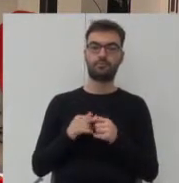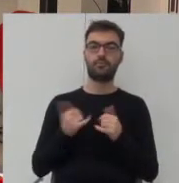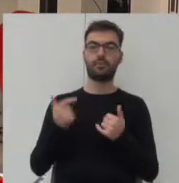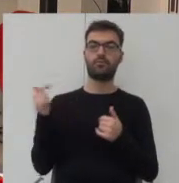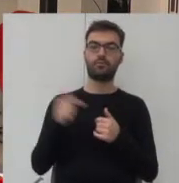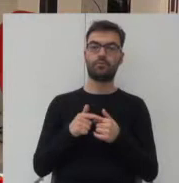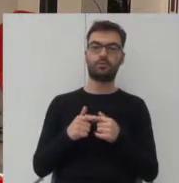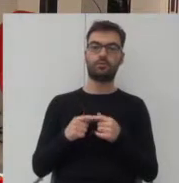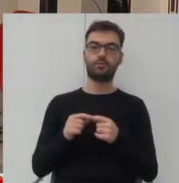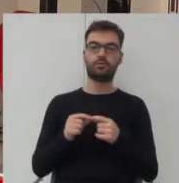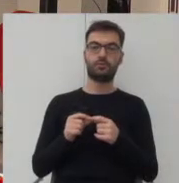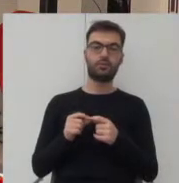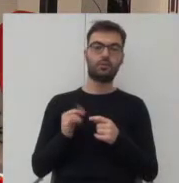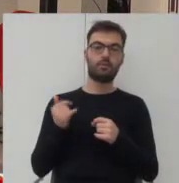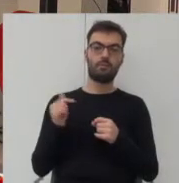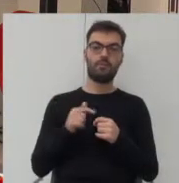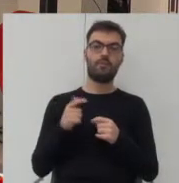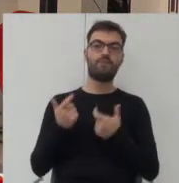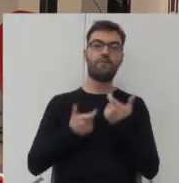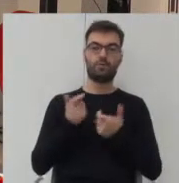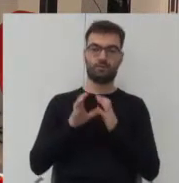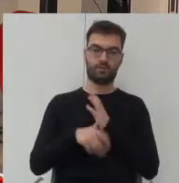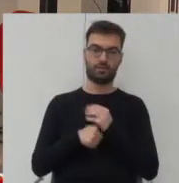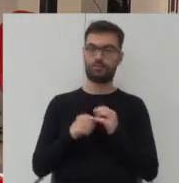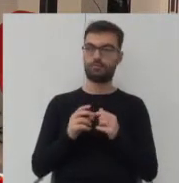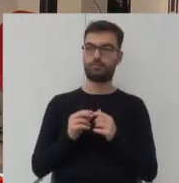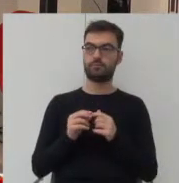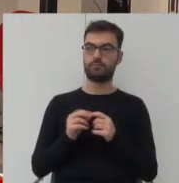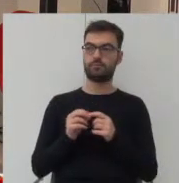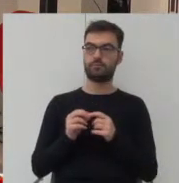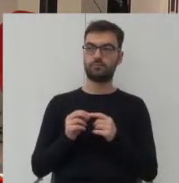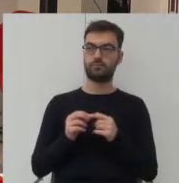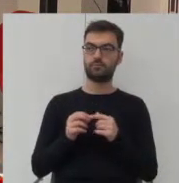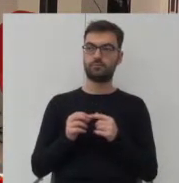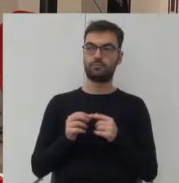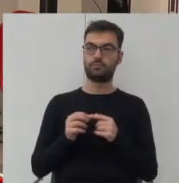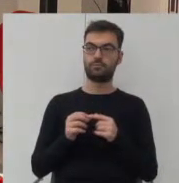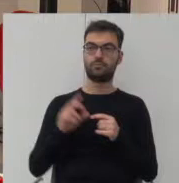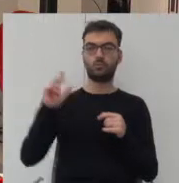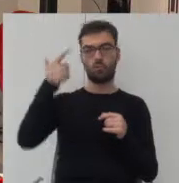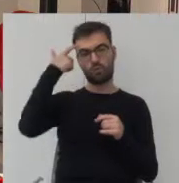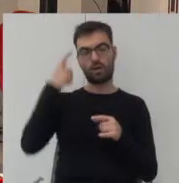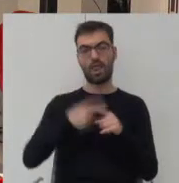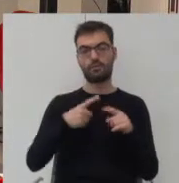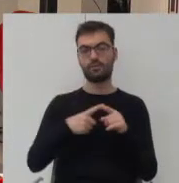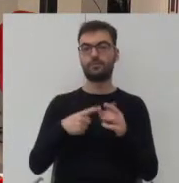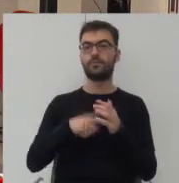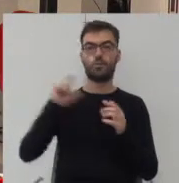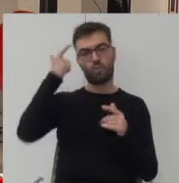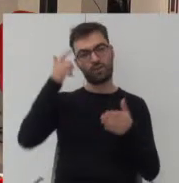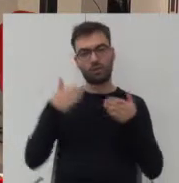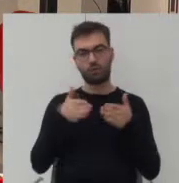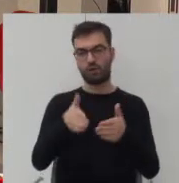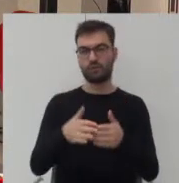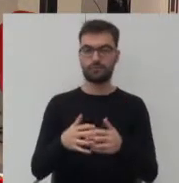funkcjonować to miasto. Także głównym elementem jest właśnie ta główna droga, która